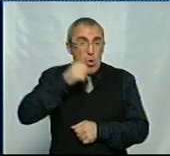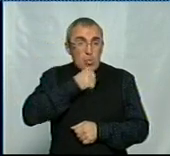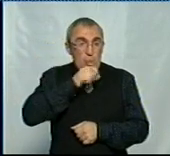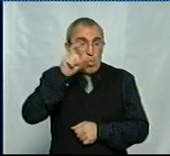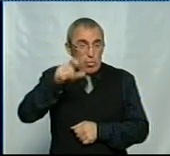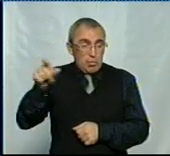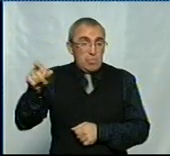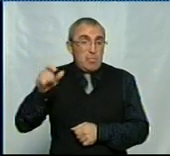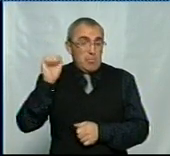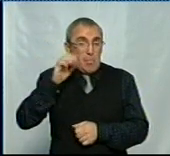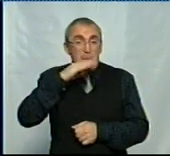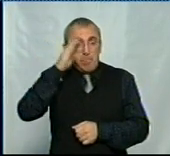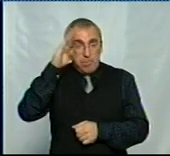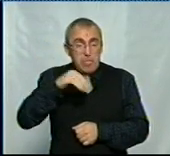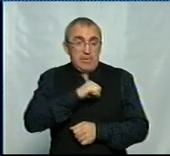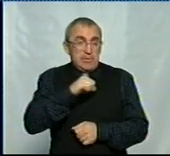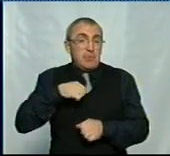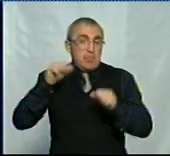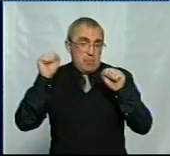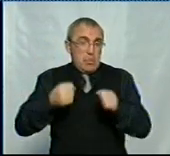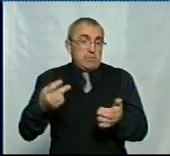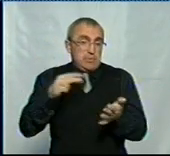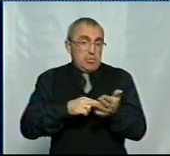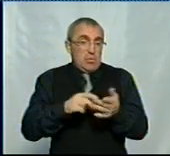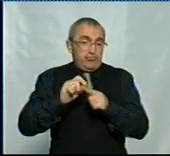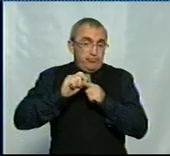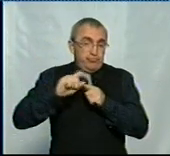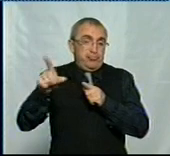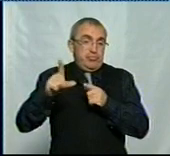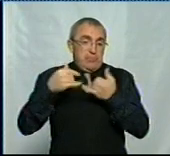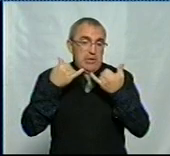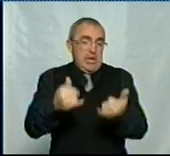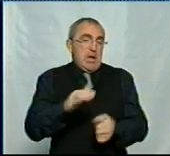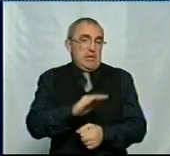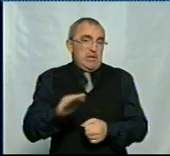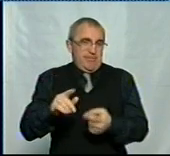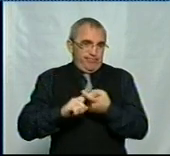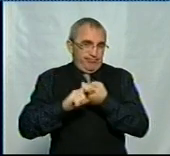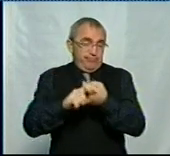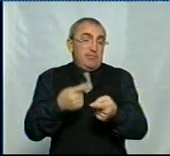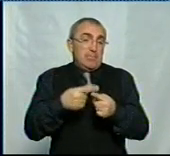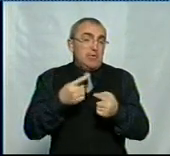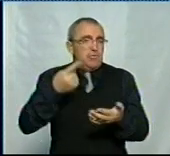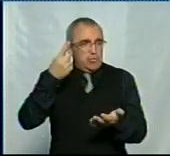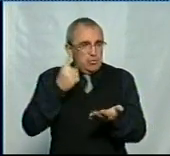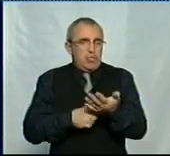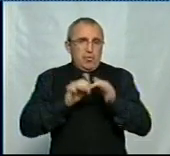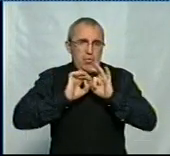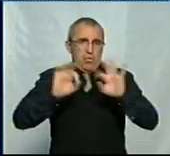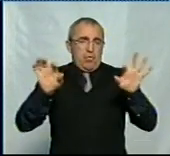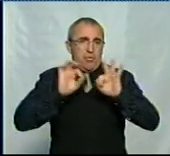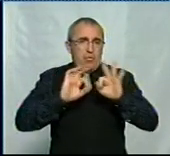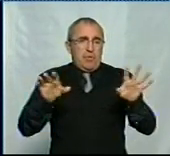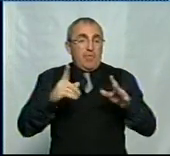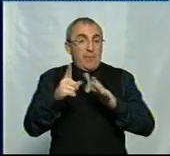Тобто, самі батьки можуть стати джерелом своїх дітей. Оце нам треба довести зараз. Ви